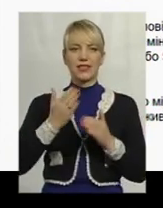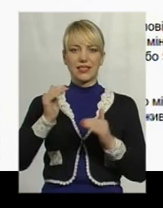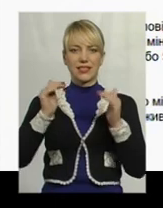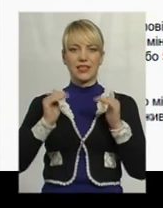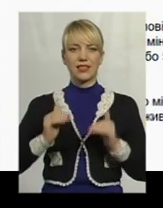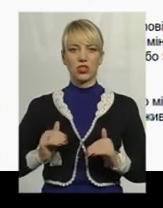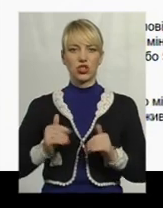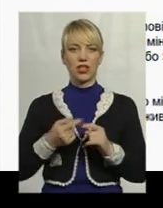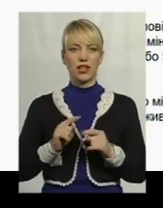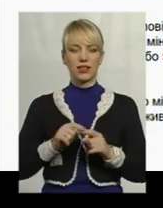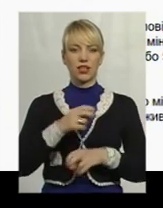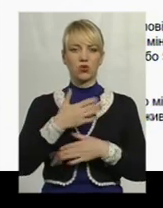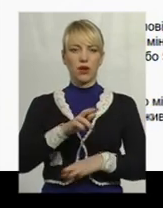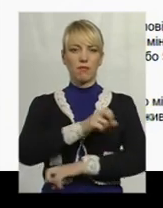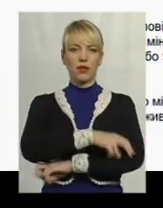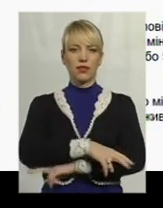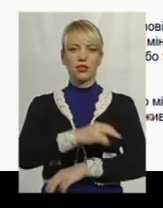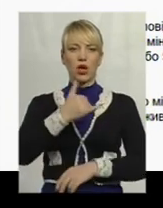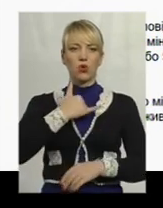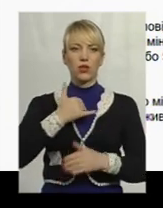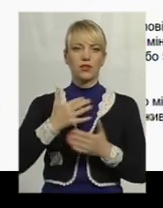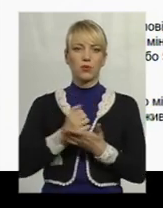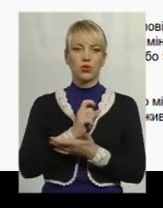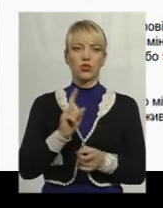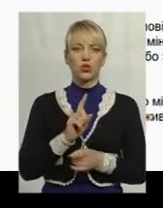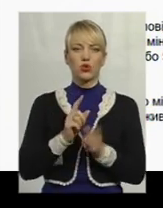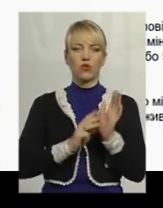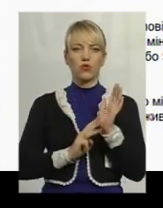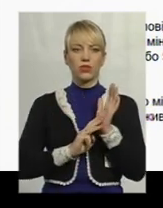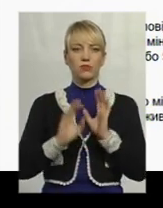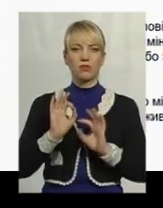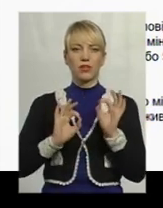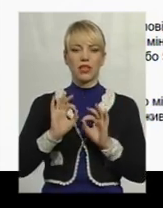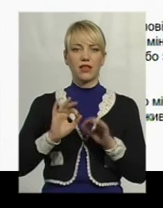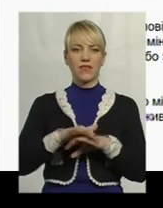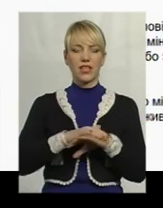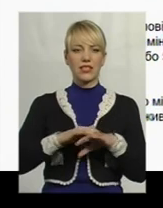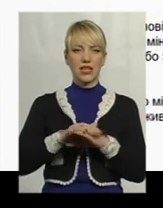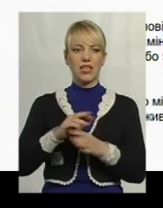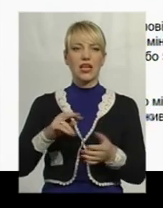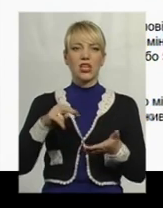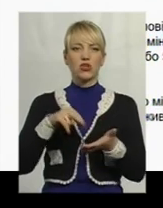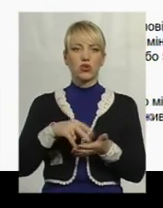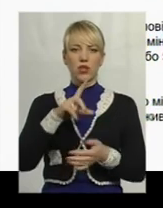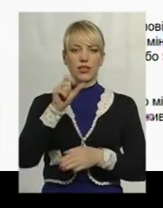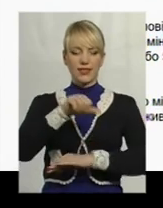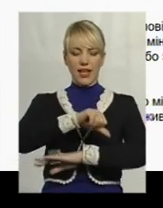це вже за чертой бедності. У нас виходить, що 80% населения знаходиться за чертой бедності. Да,